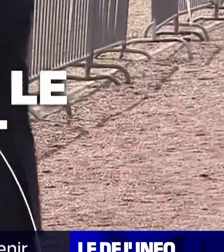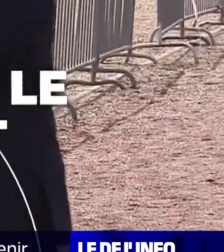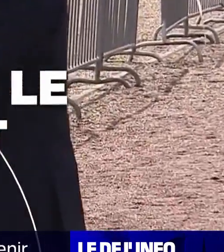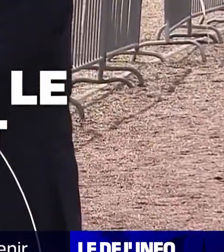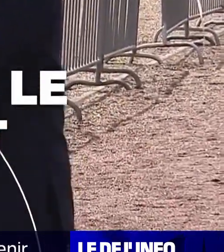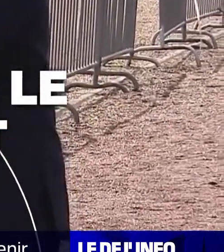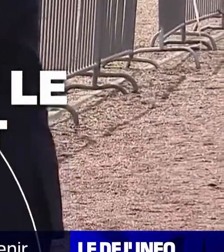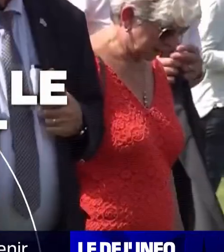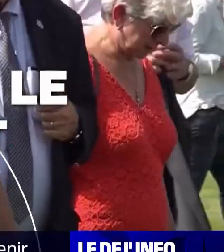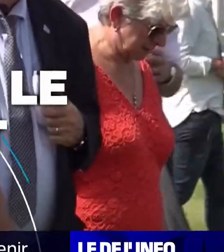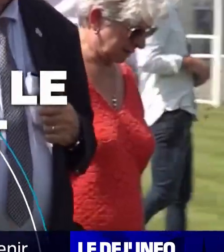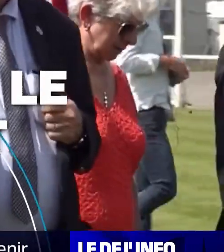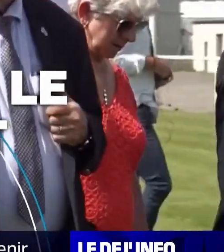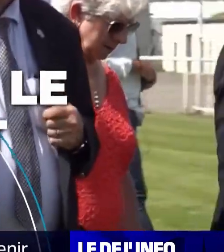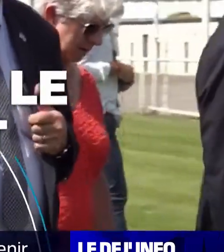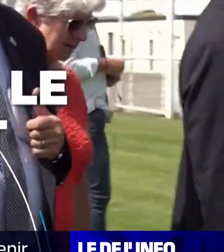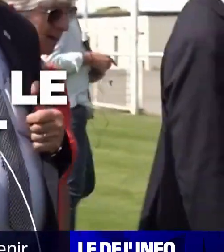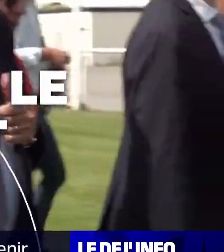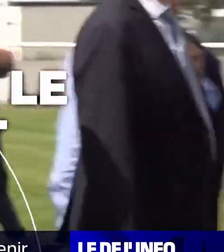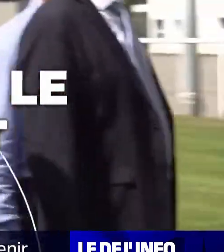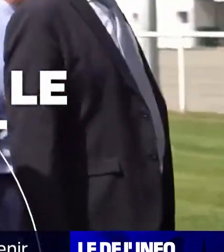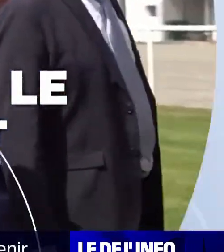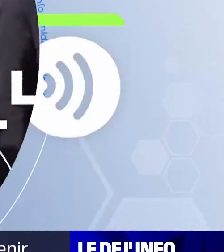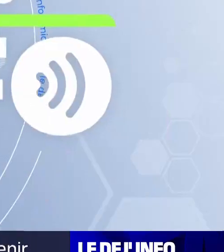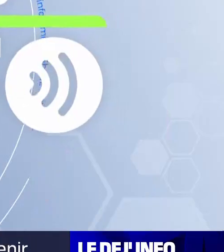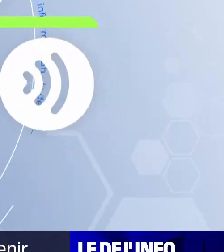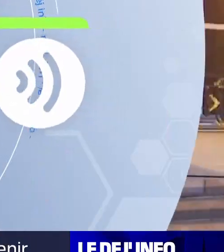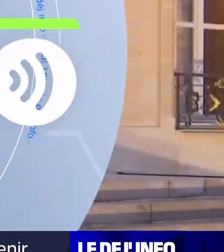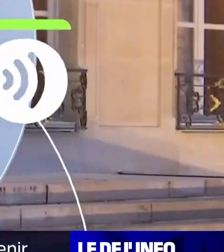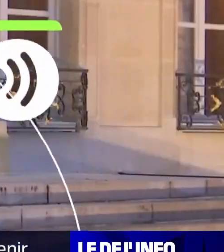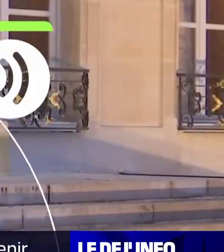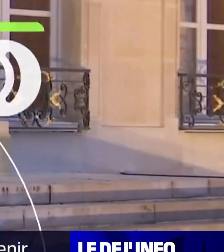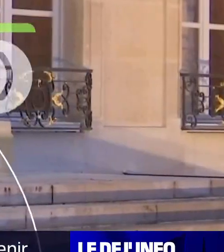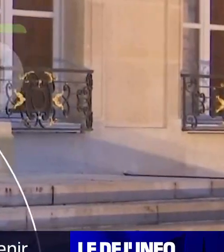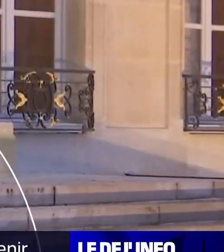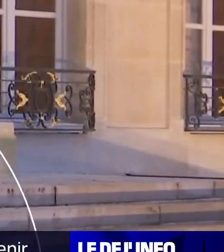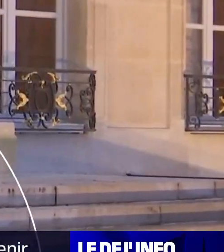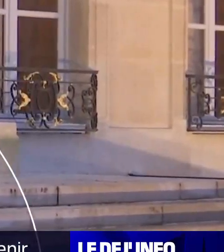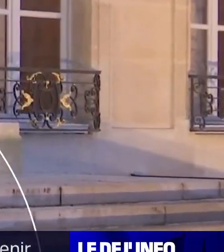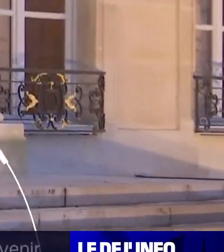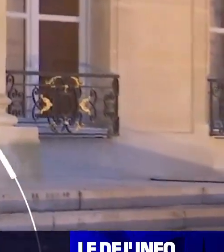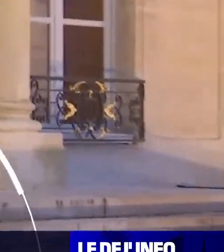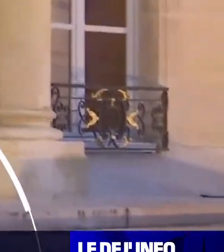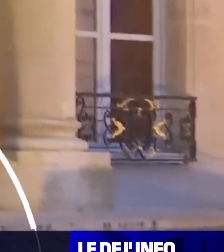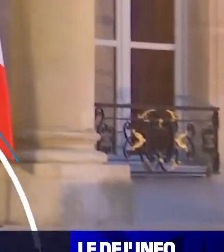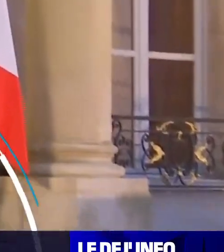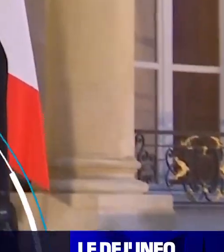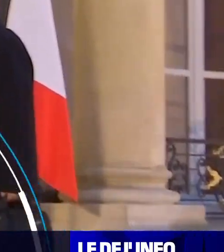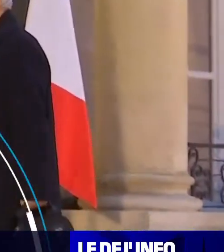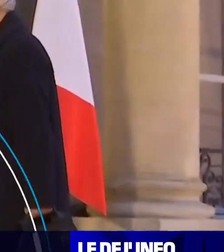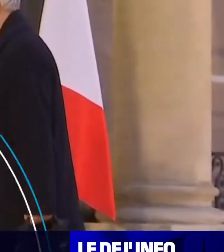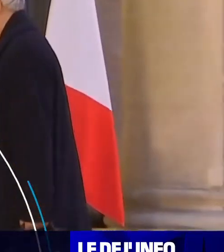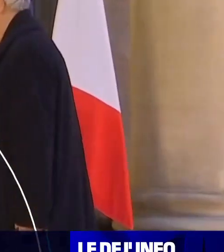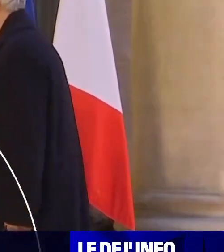un conseil des ministres dans un contexte politique inédit. — Dans le même temps, la gauche se déchire toujours pour se mettre d'accord sur le nom d'un